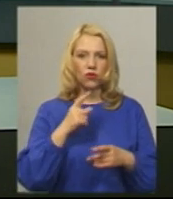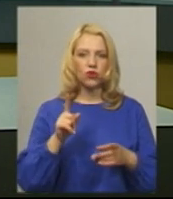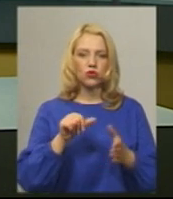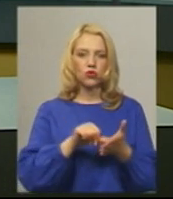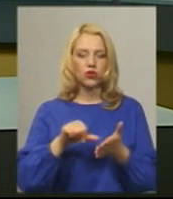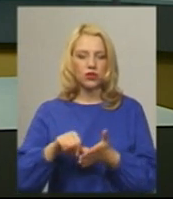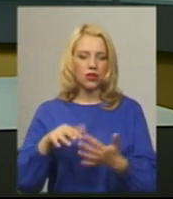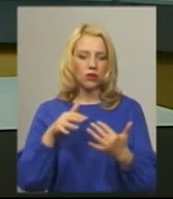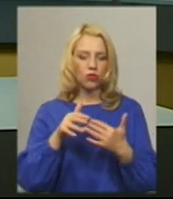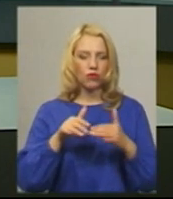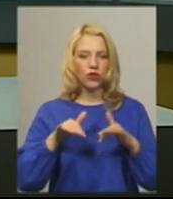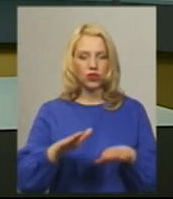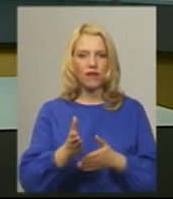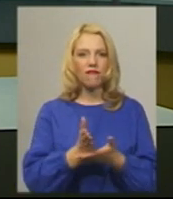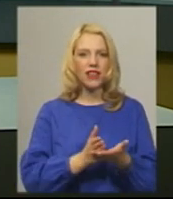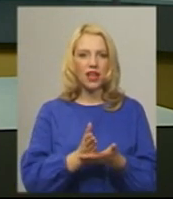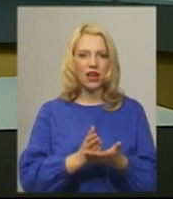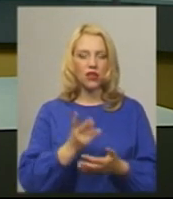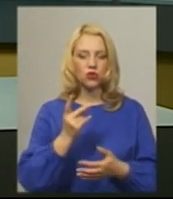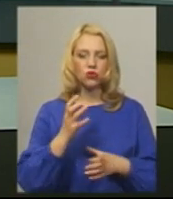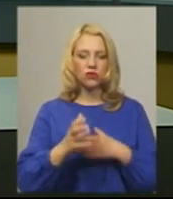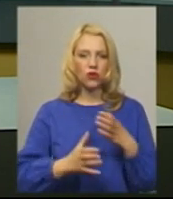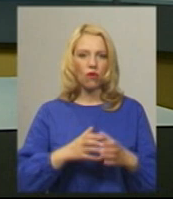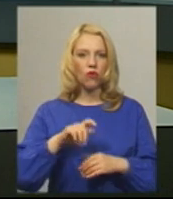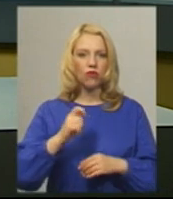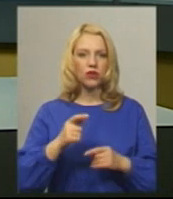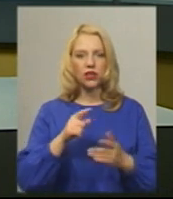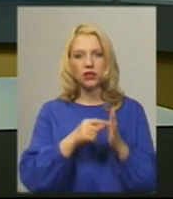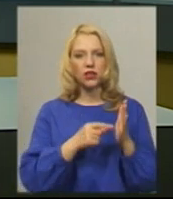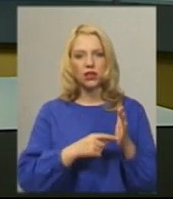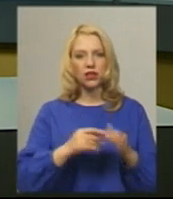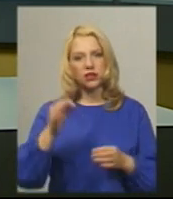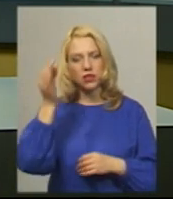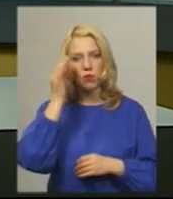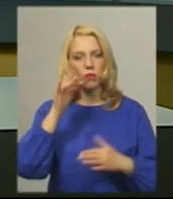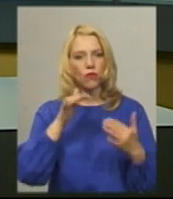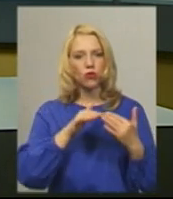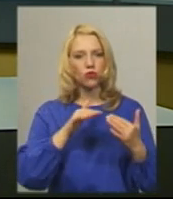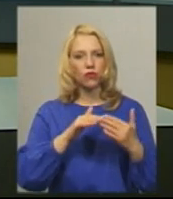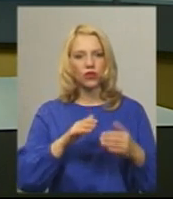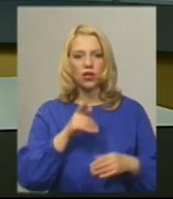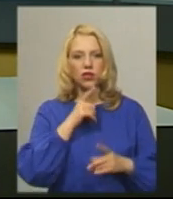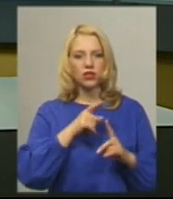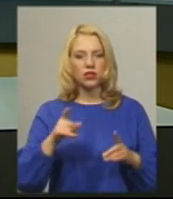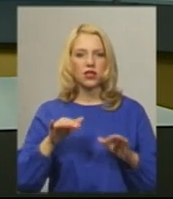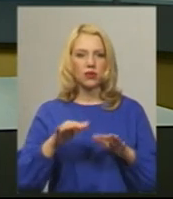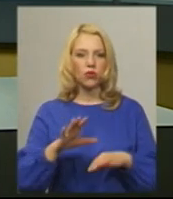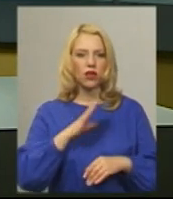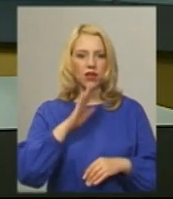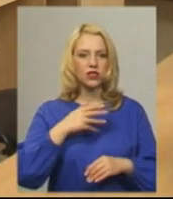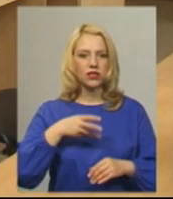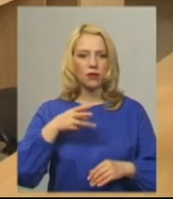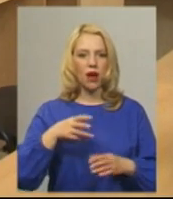бойових дій та ветерани Другої світової війни ділилися з погадами про фронтові часи. На заході побувала наша знімальна група.